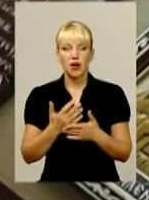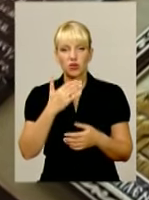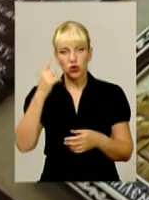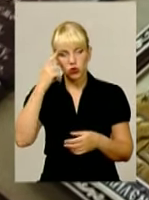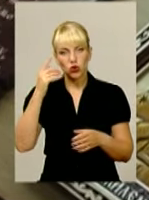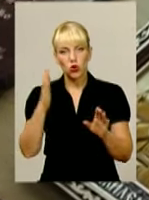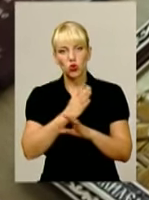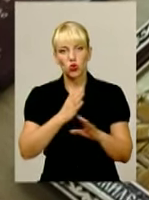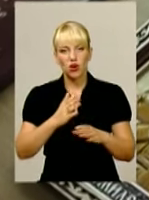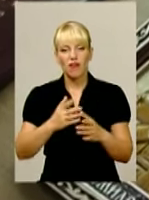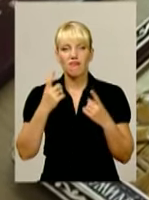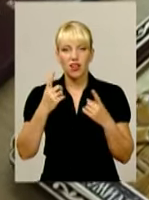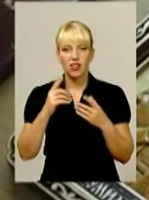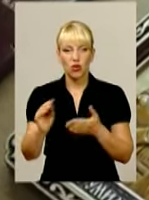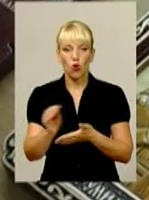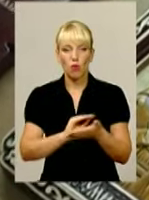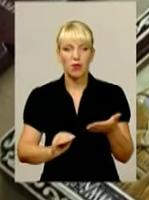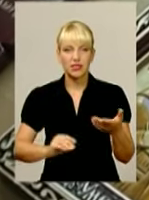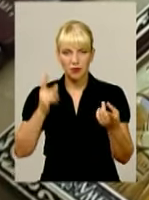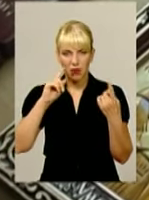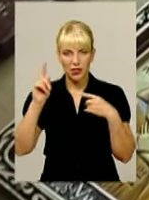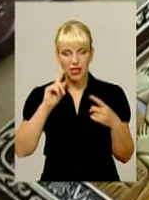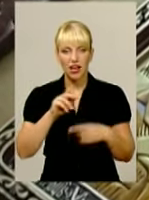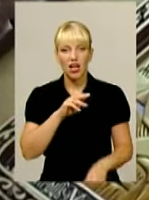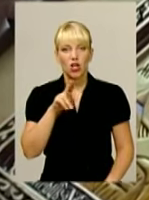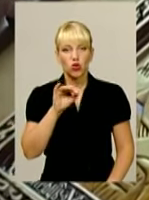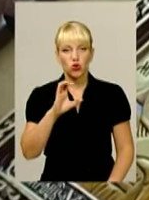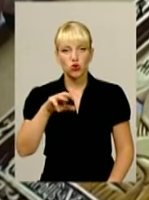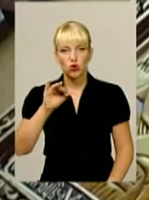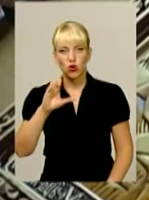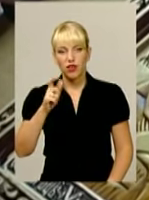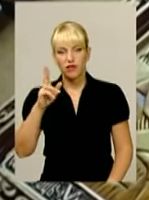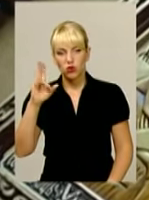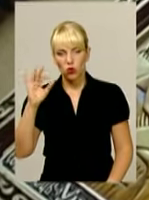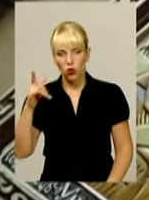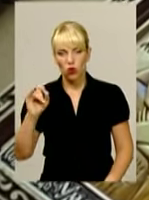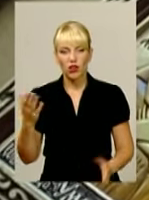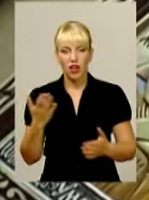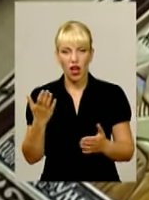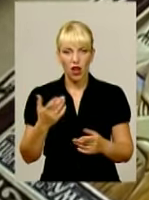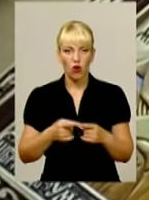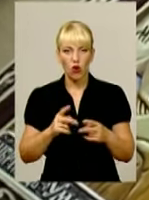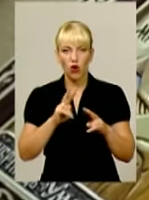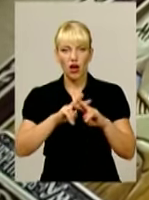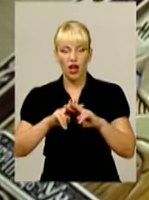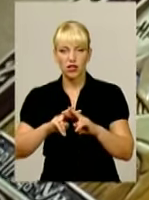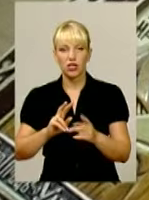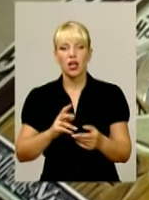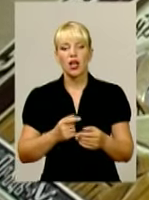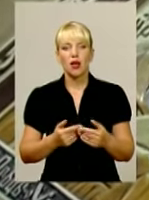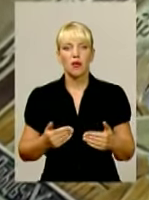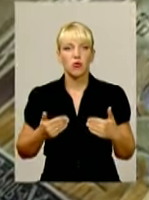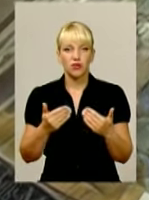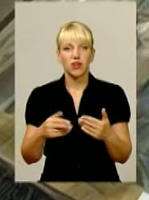великого письменника Федора Достоєвського, якого саме каторга подвигла до переосмислення